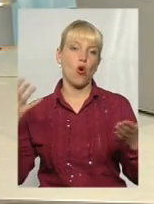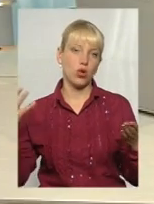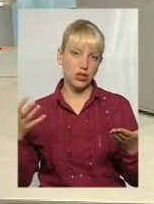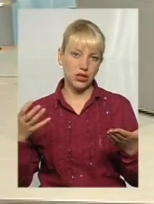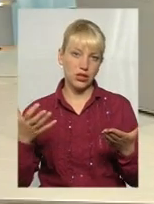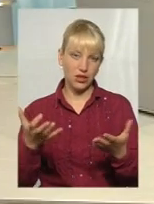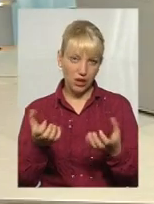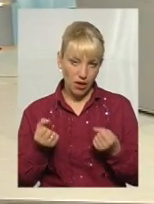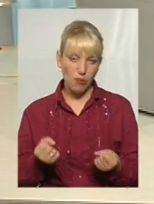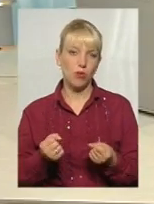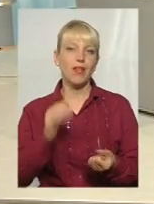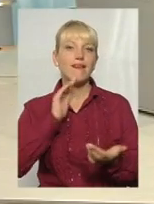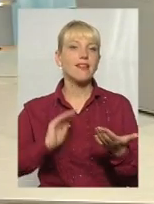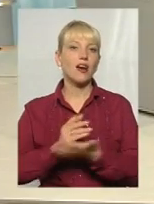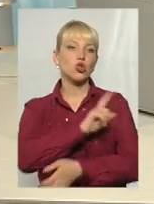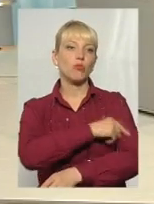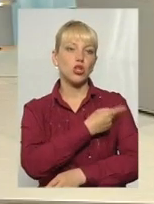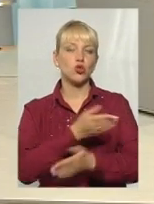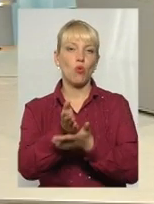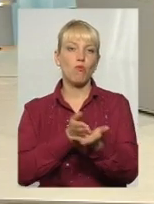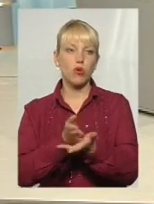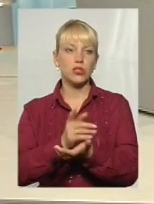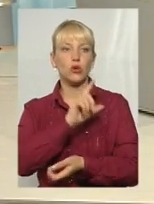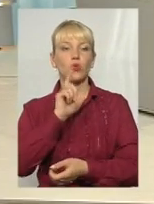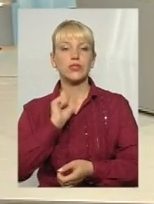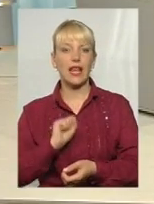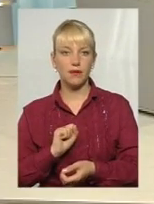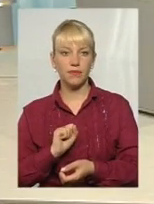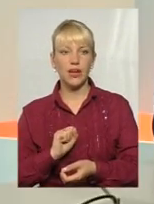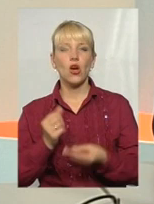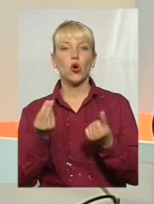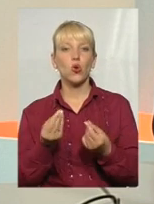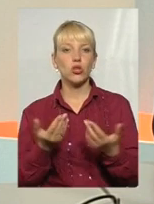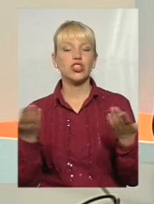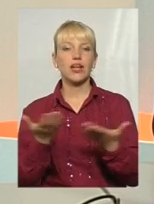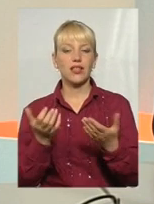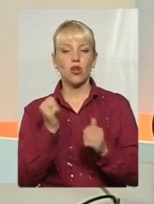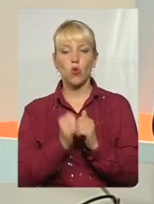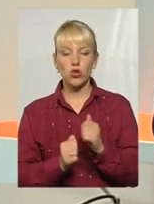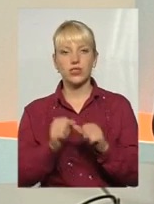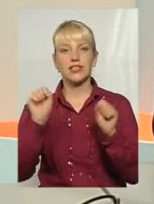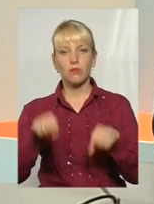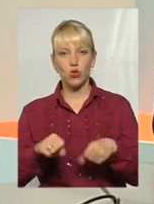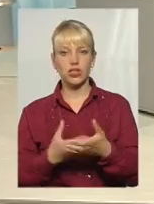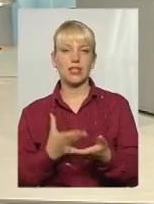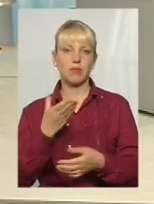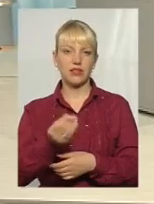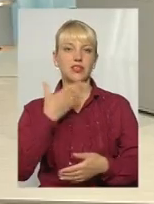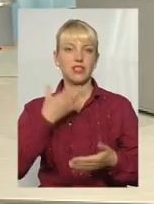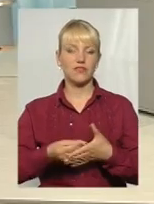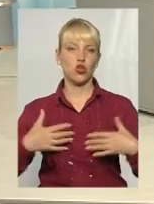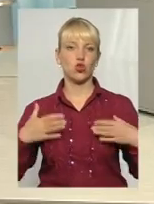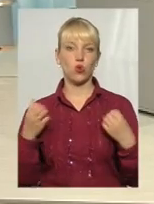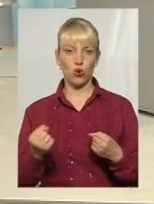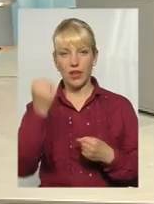якісну медичну послугу за гроші, які кожен зможе заплатити за своє здоров